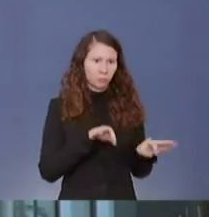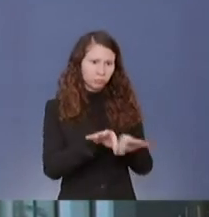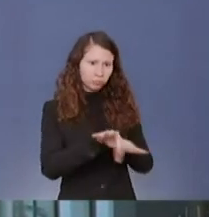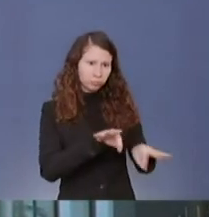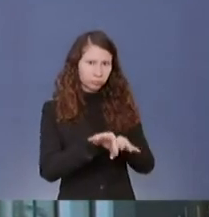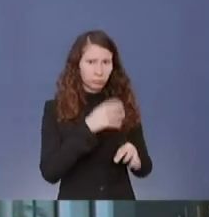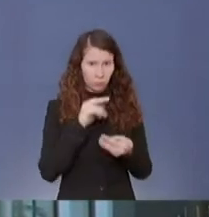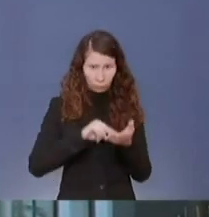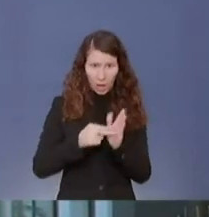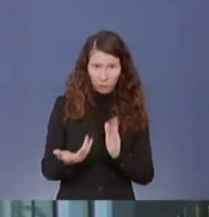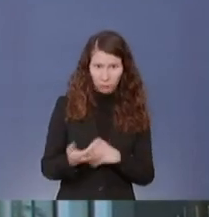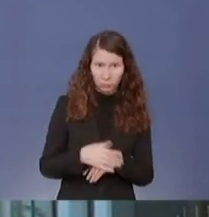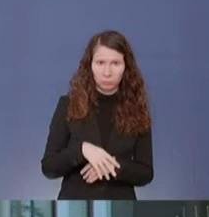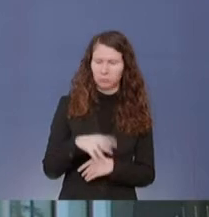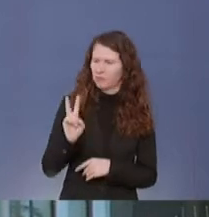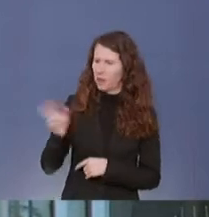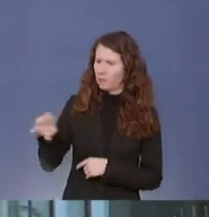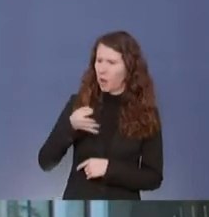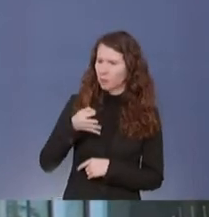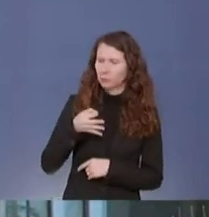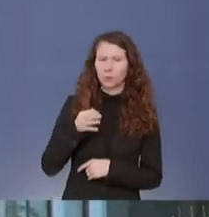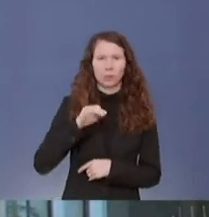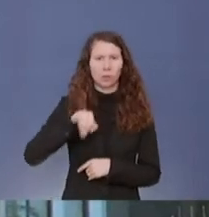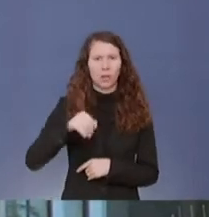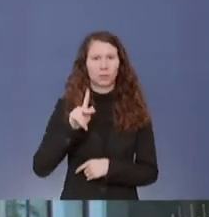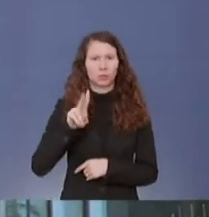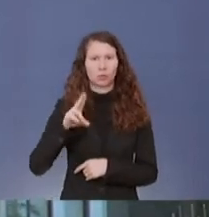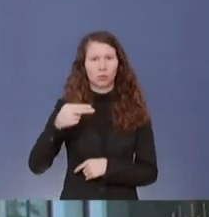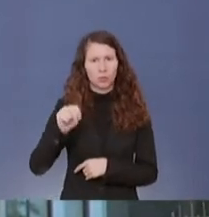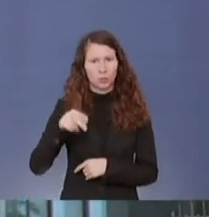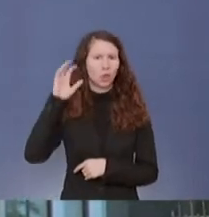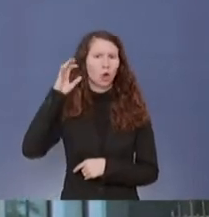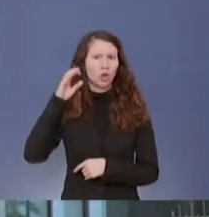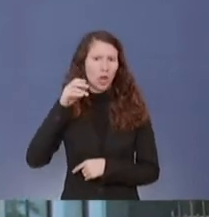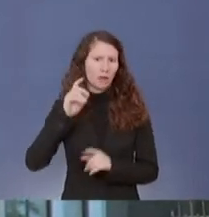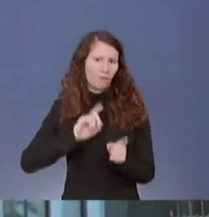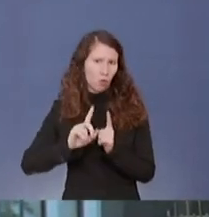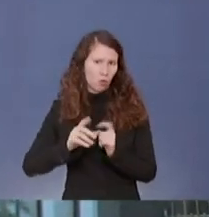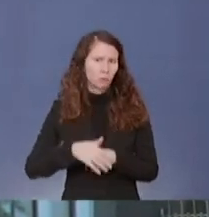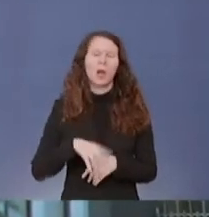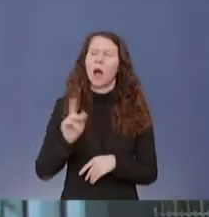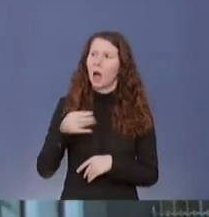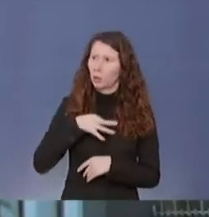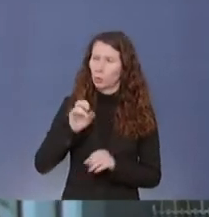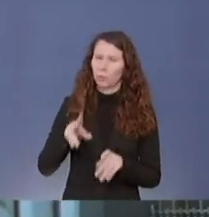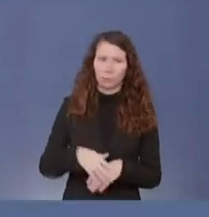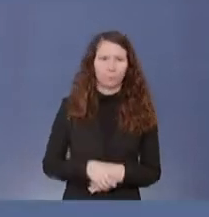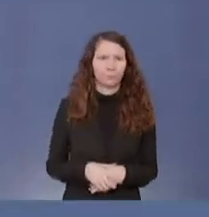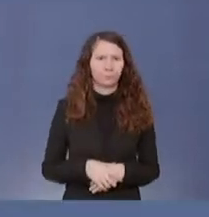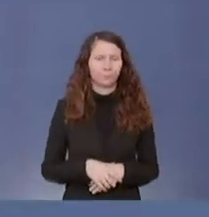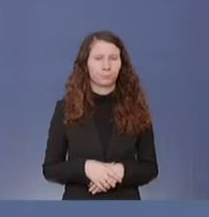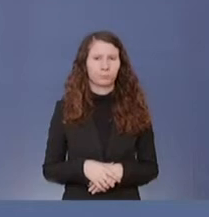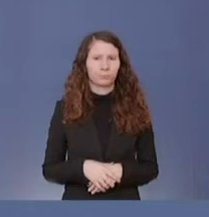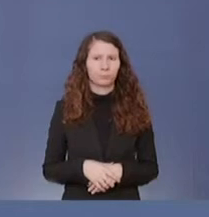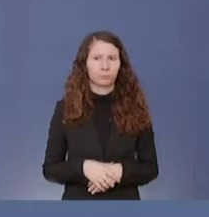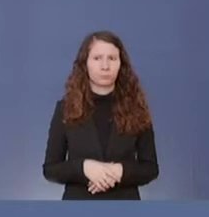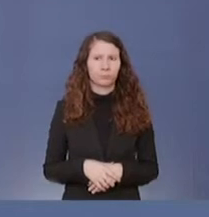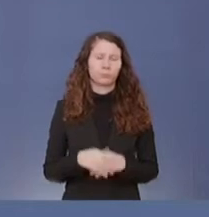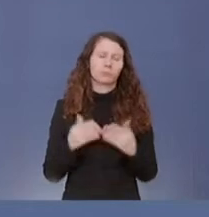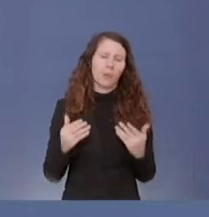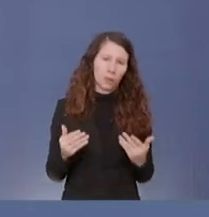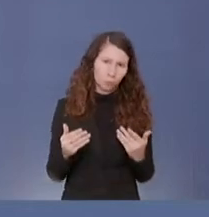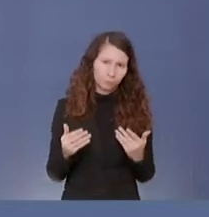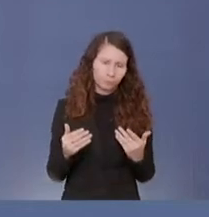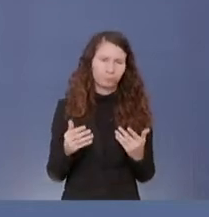weiß immer gerne, wer. Fragt Johannes Kuhn vom Deutschlandfonds. Aha, Entschuldigung. Ja, ich will ganz grundsätzlich